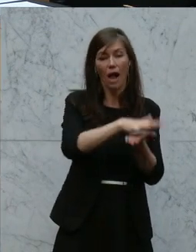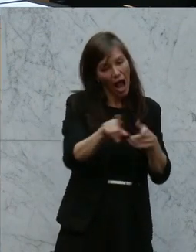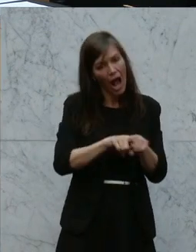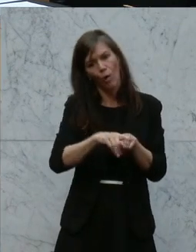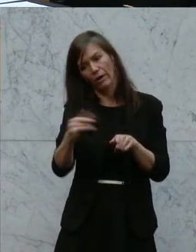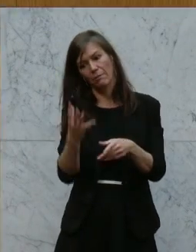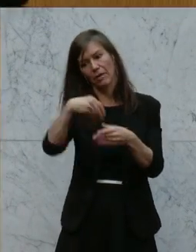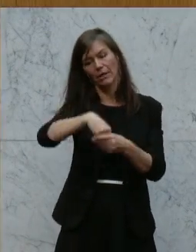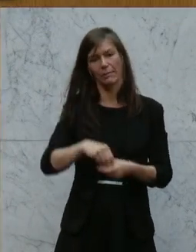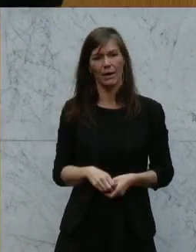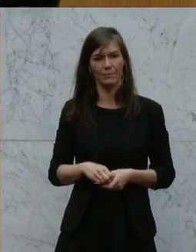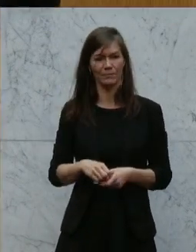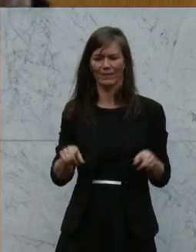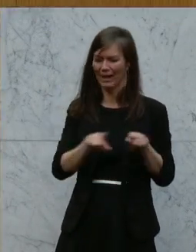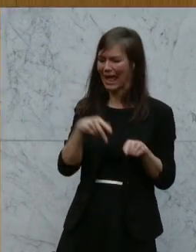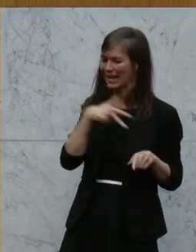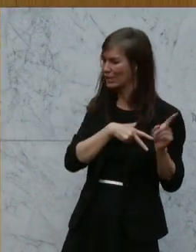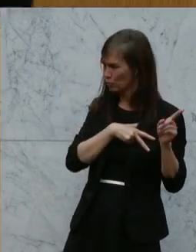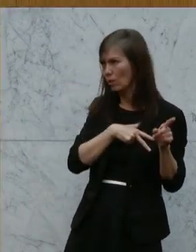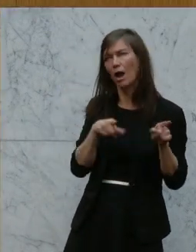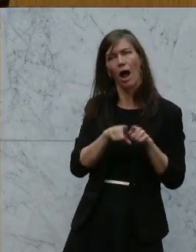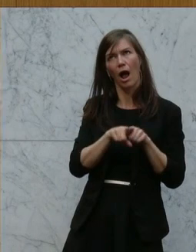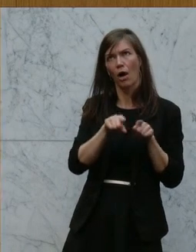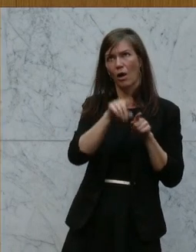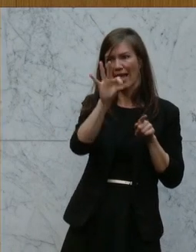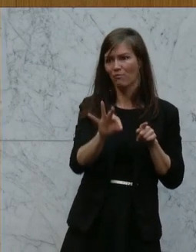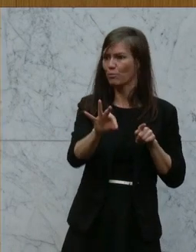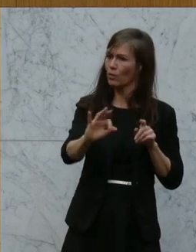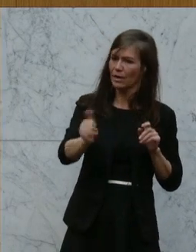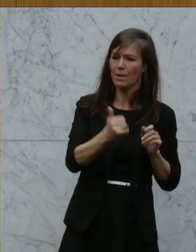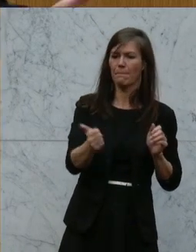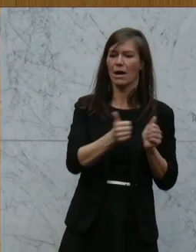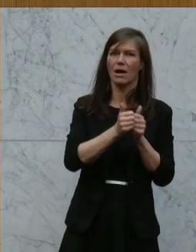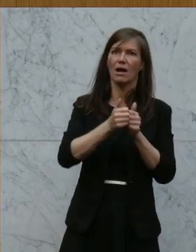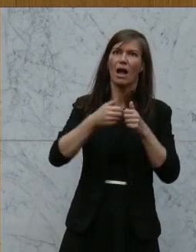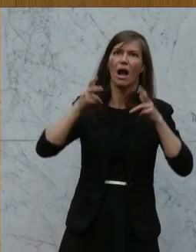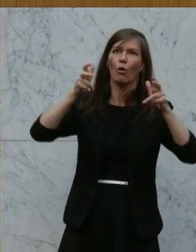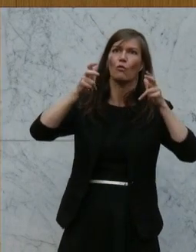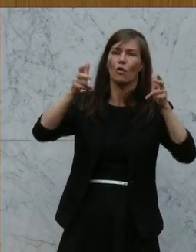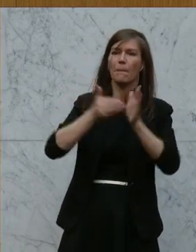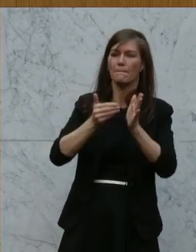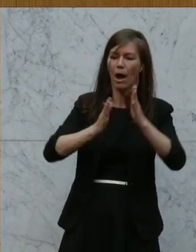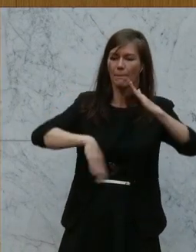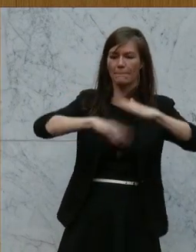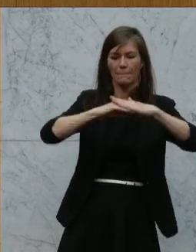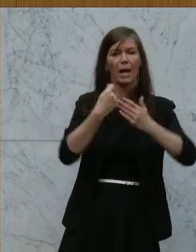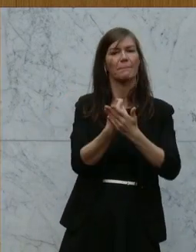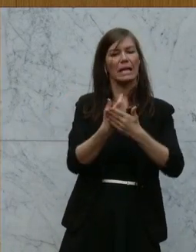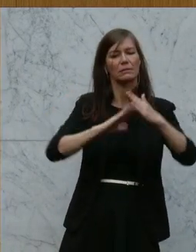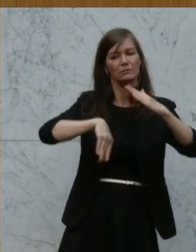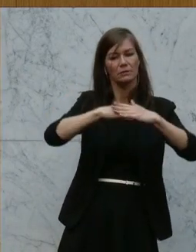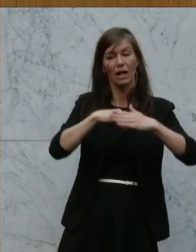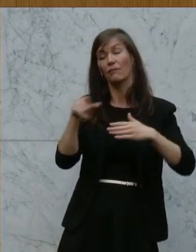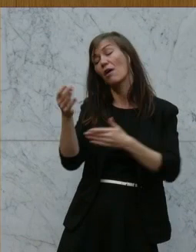wie die Sozialdemokratie, nach einem Preisdeckel. Ihr großes Vorbild, Herr Kickl, ist ja der Viktor Orbán. Jetzt schauen wir uns einmal dort an, wie seine